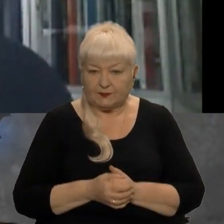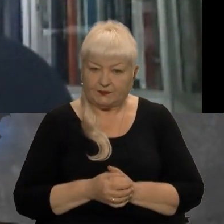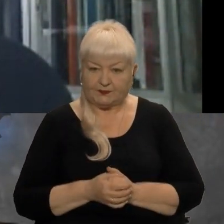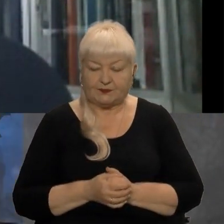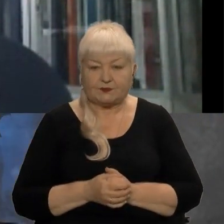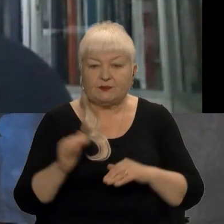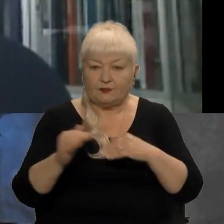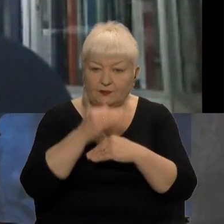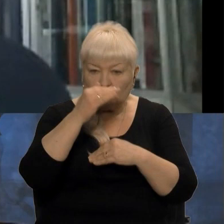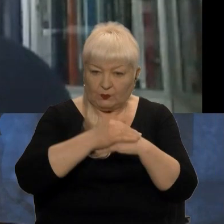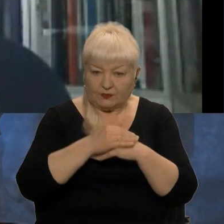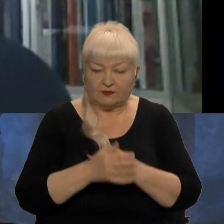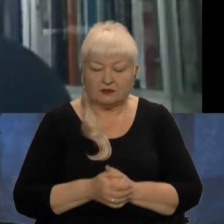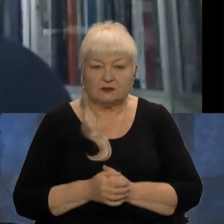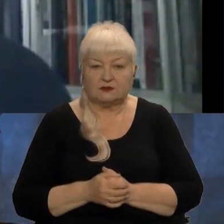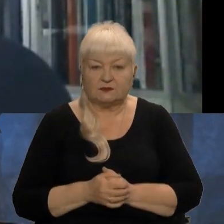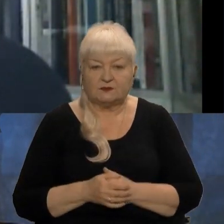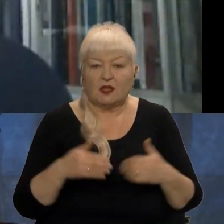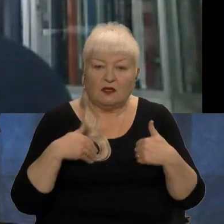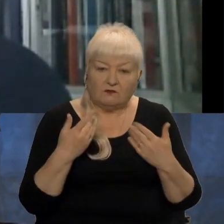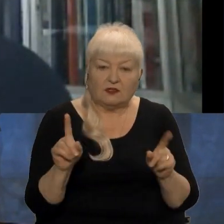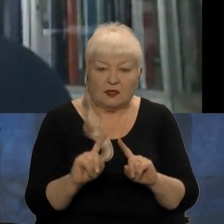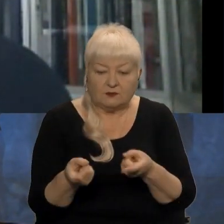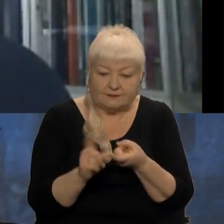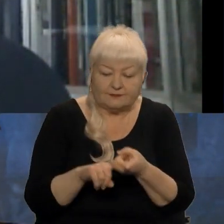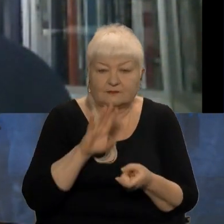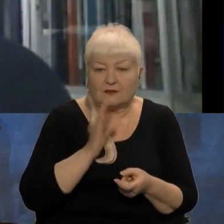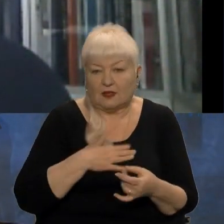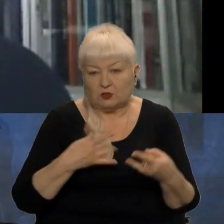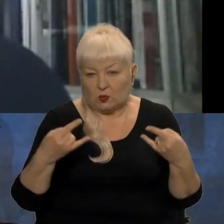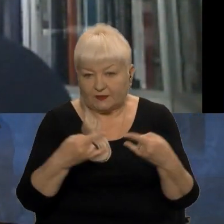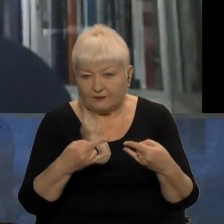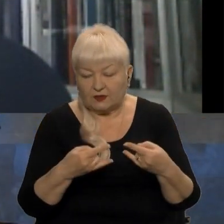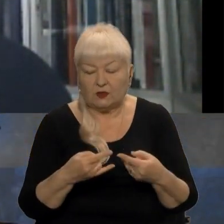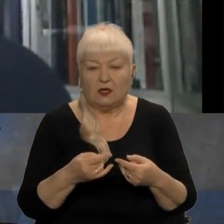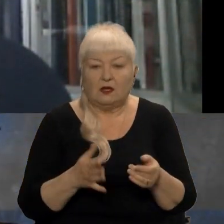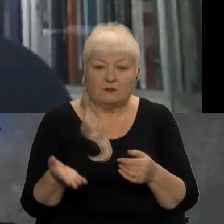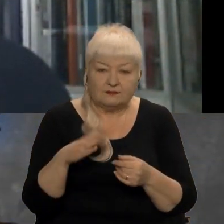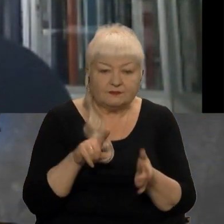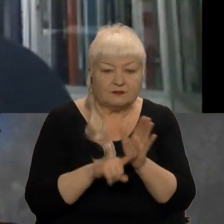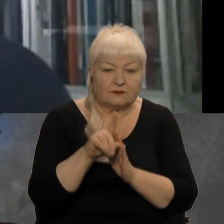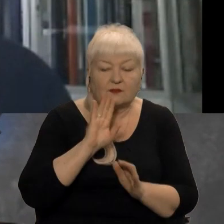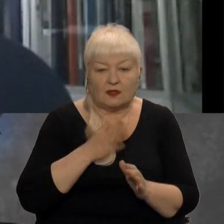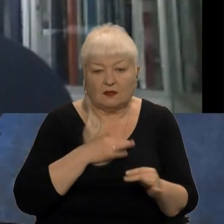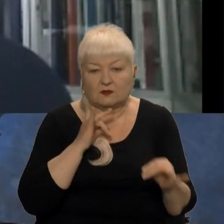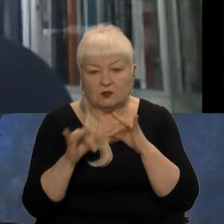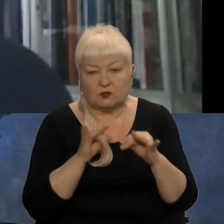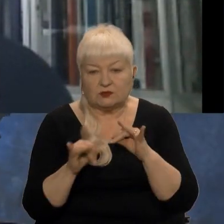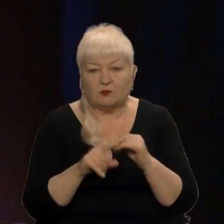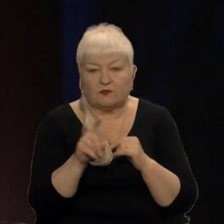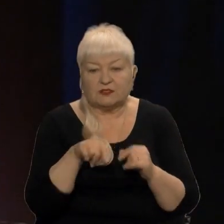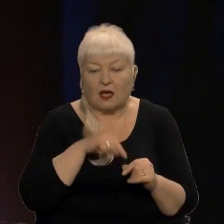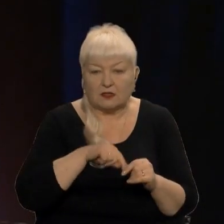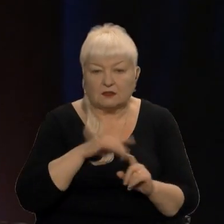Доброго вечора. Пане Валерію, вітаємо, дякуємо, що доєдналися до нашого ефіру. І давайте розпочнемо нашу розмову загалом з характеристики